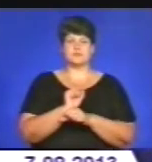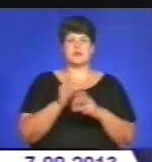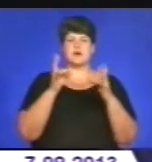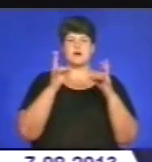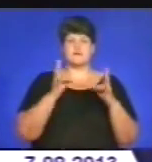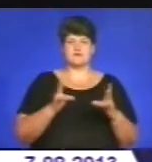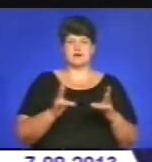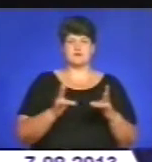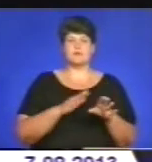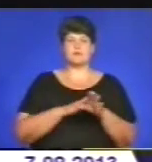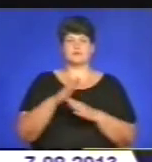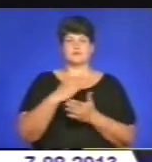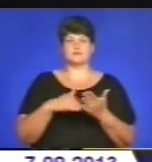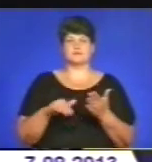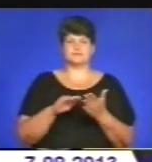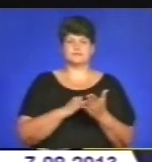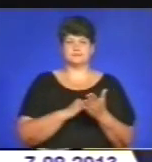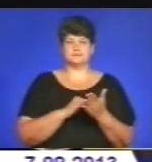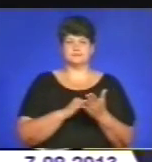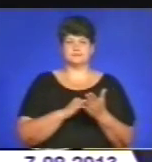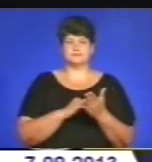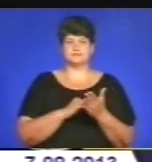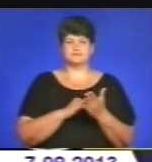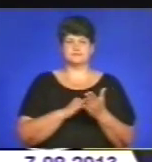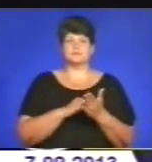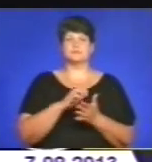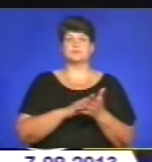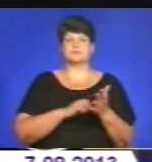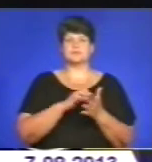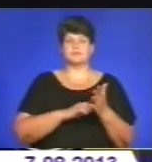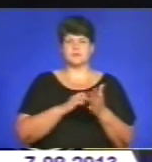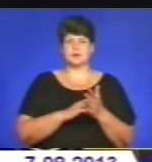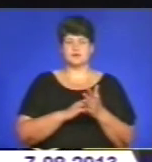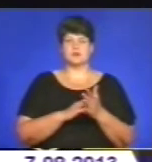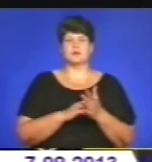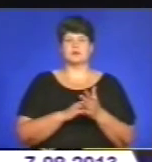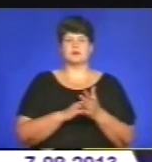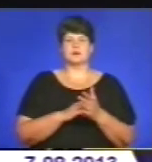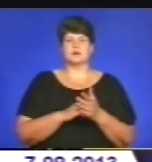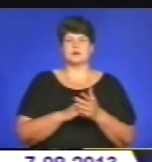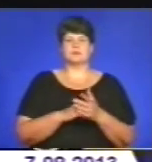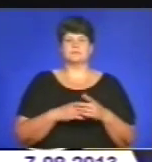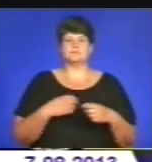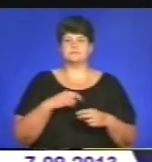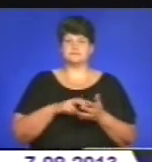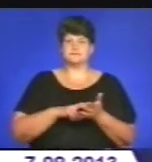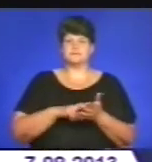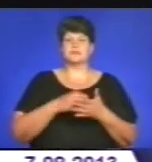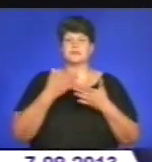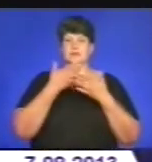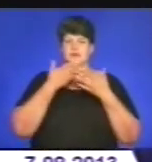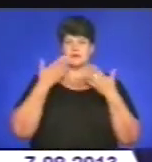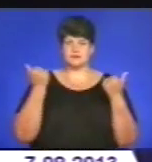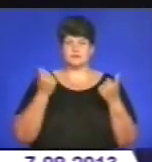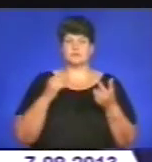об'ємі ліквідована. Повідів для паніки немає. Угрози населенню немає.